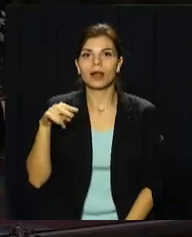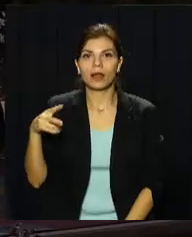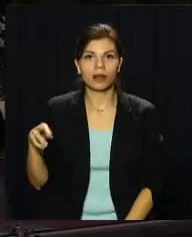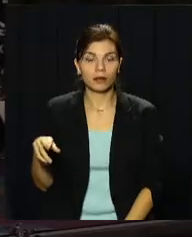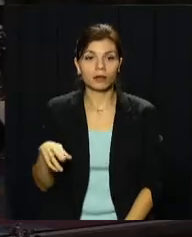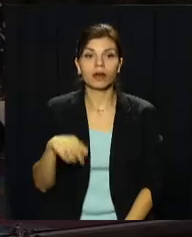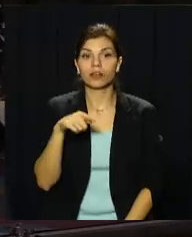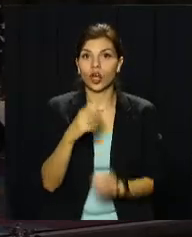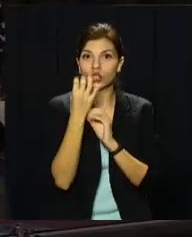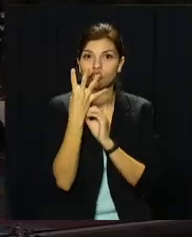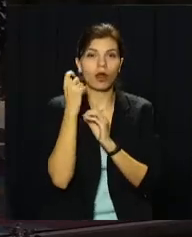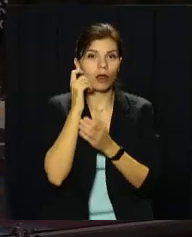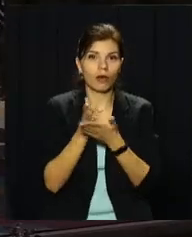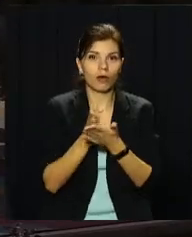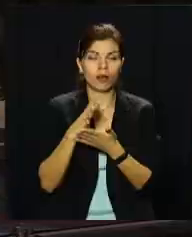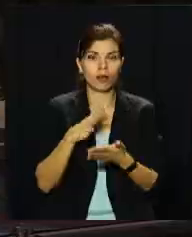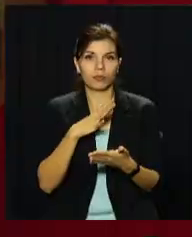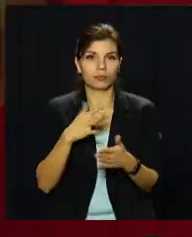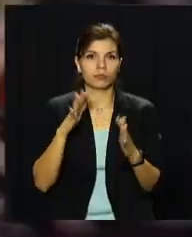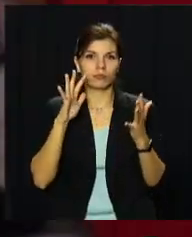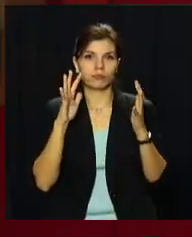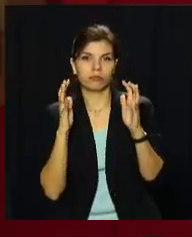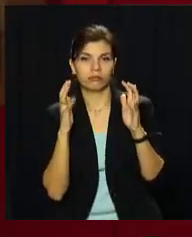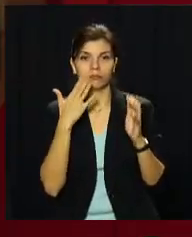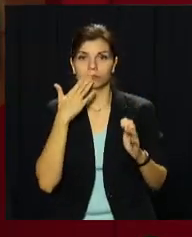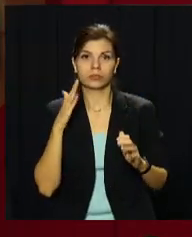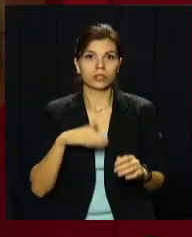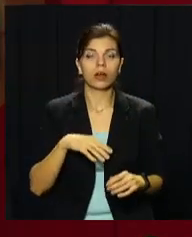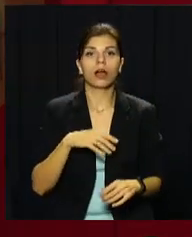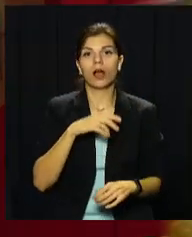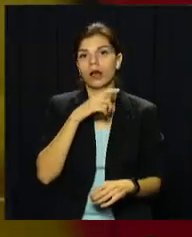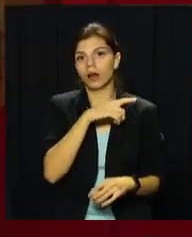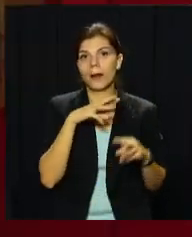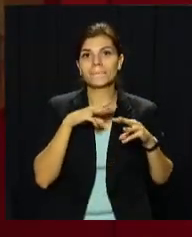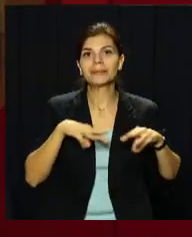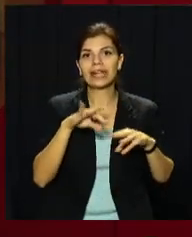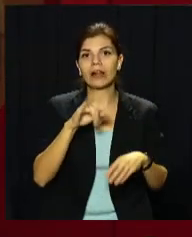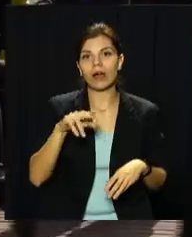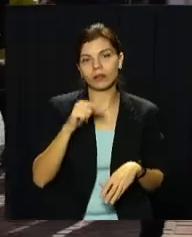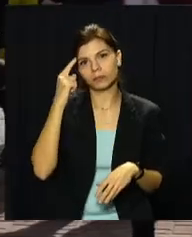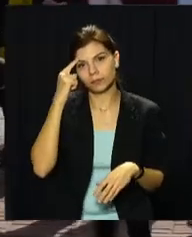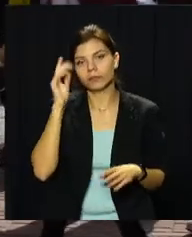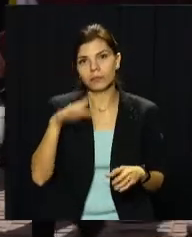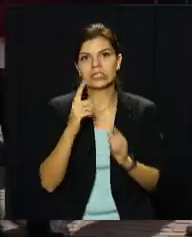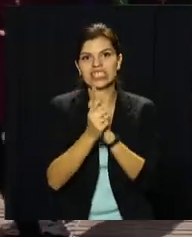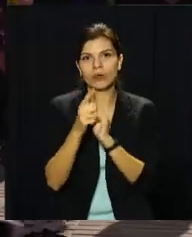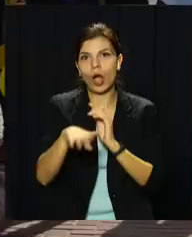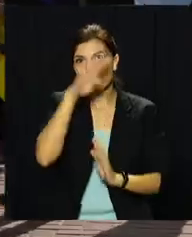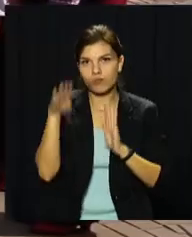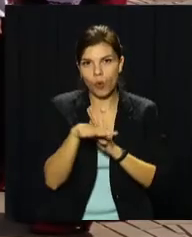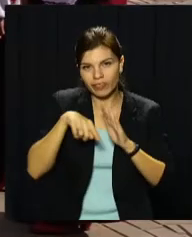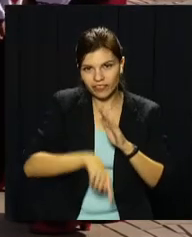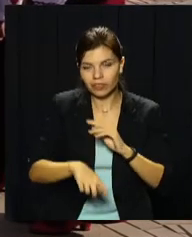будівля перебувала в аварійному стані. Міська влада до реконструкції підійшла комплексно. В Центрі замінили підвальне